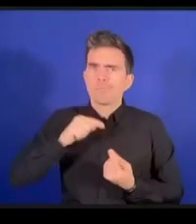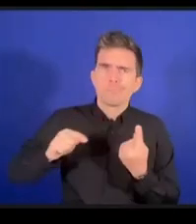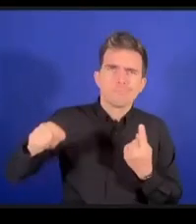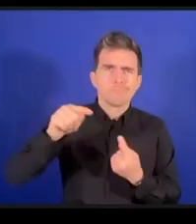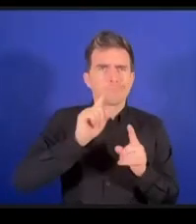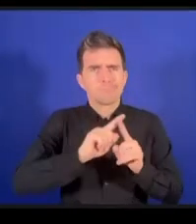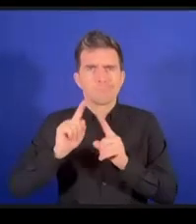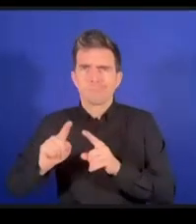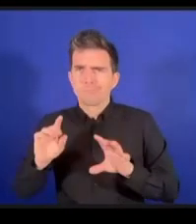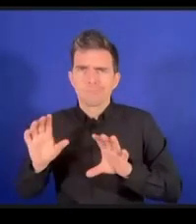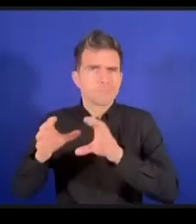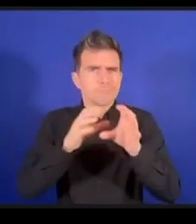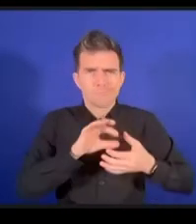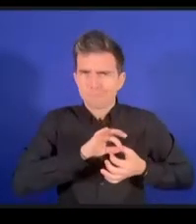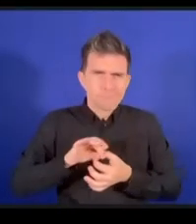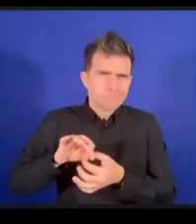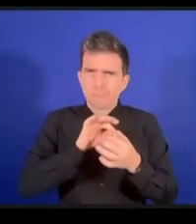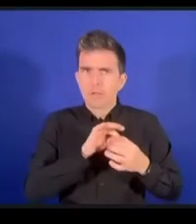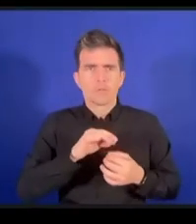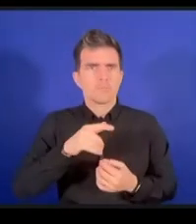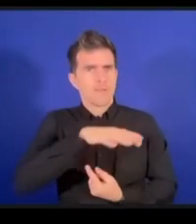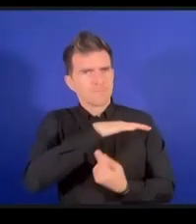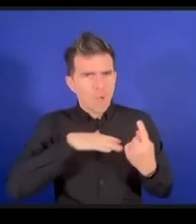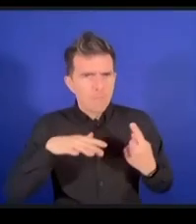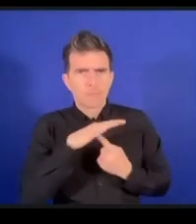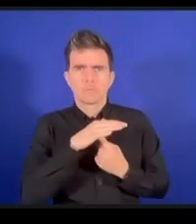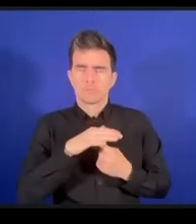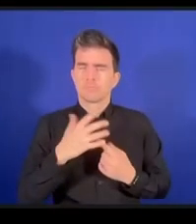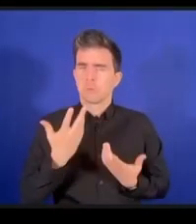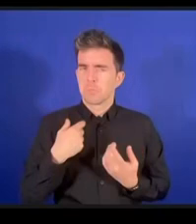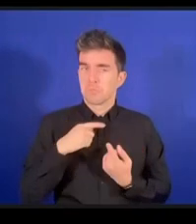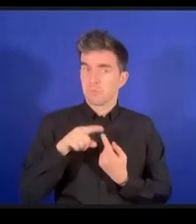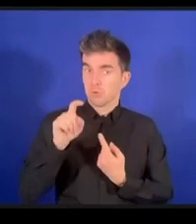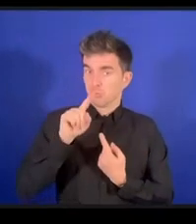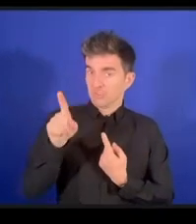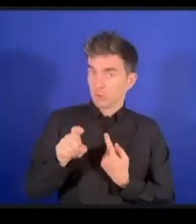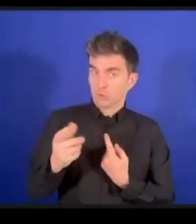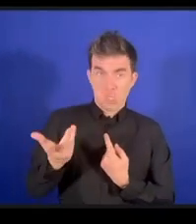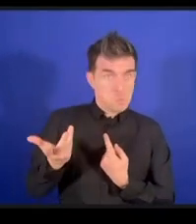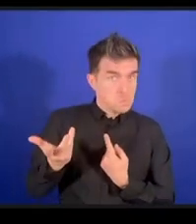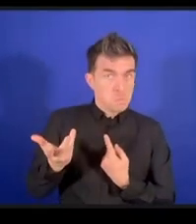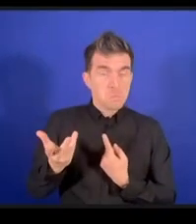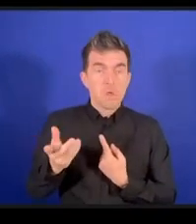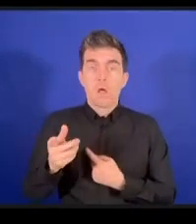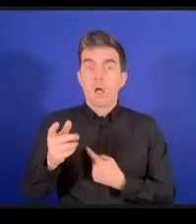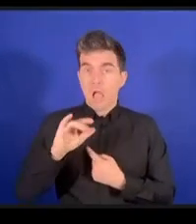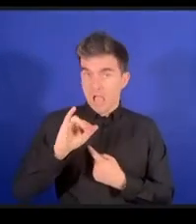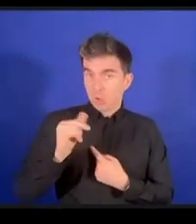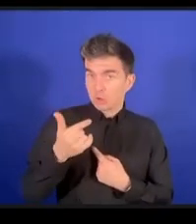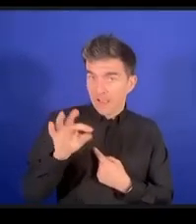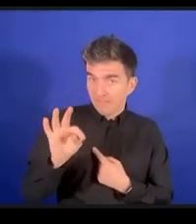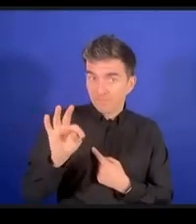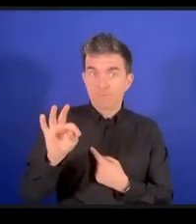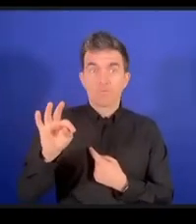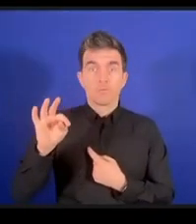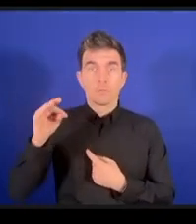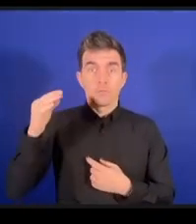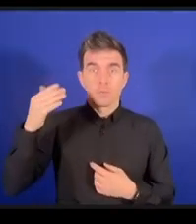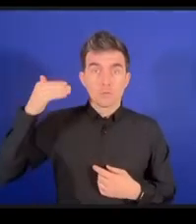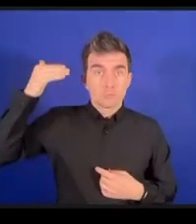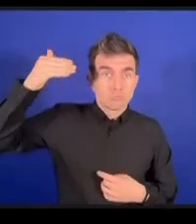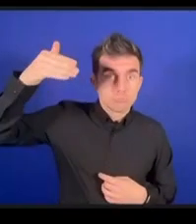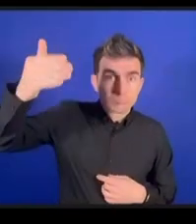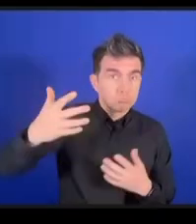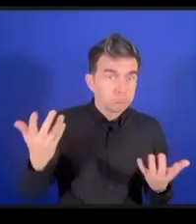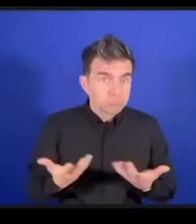の将来そしてそのGDCとの関係ですダイナミックコアリッションが